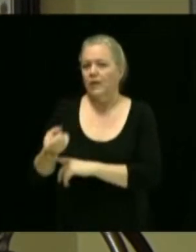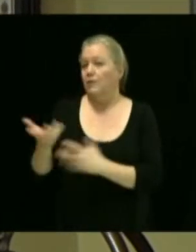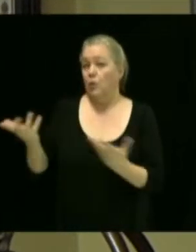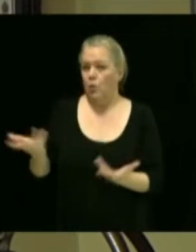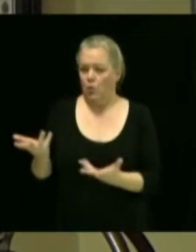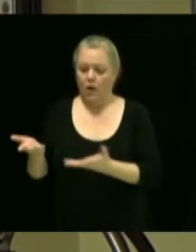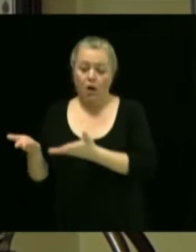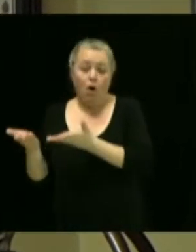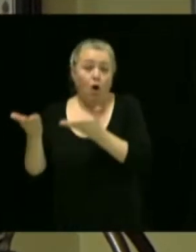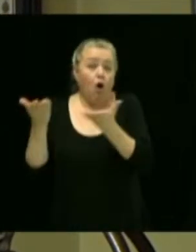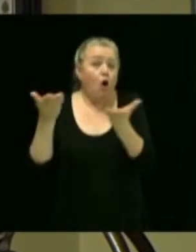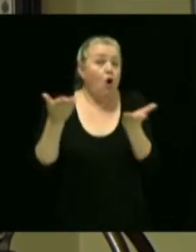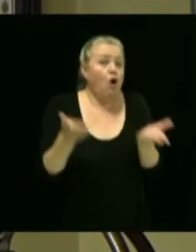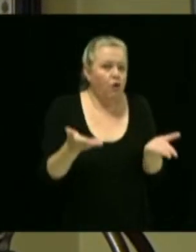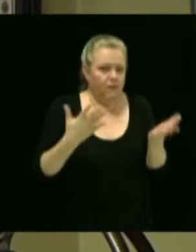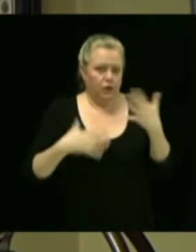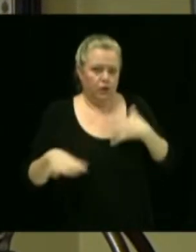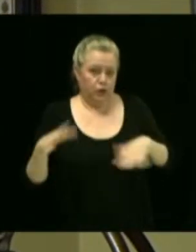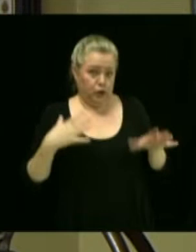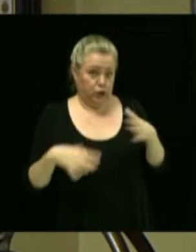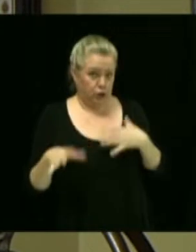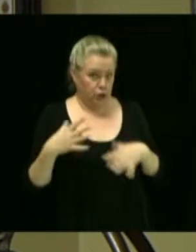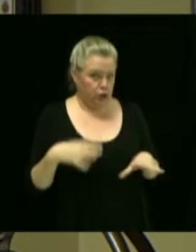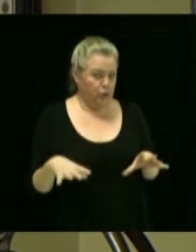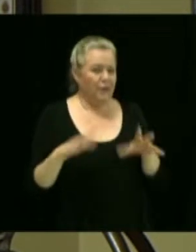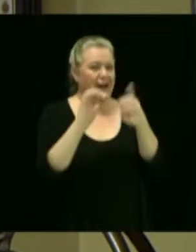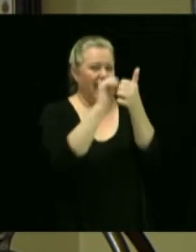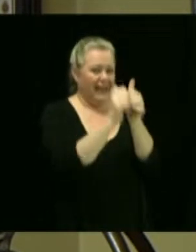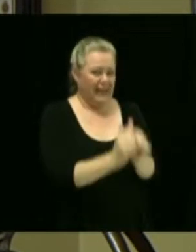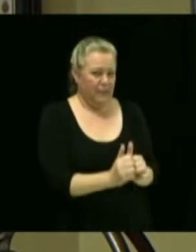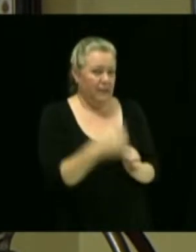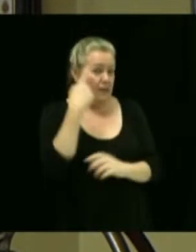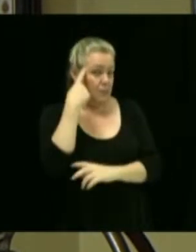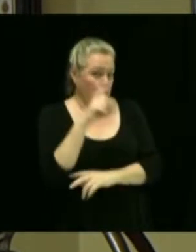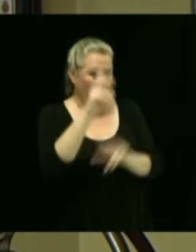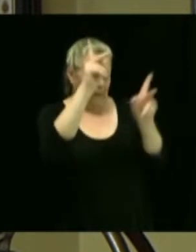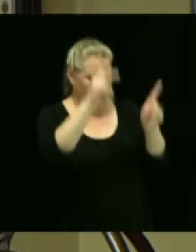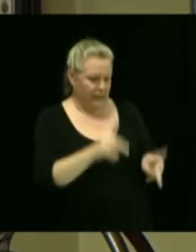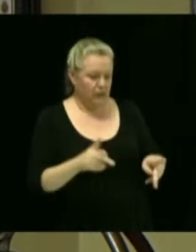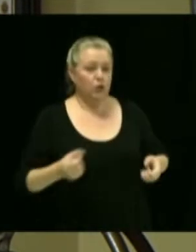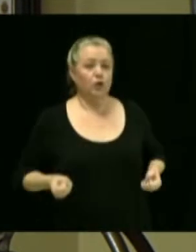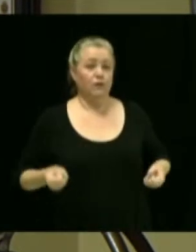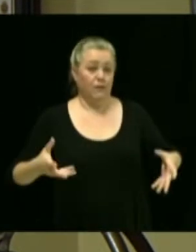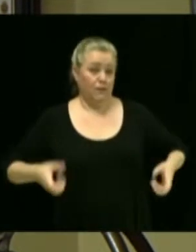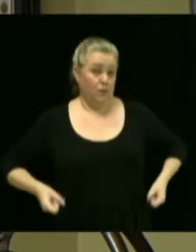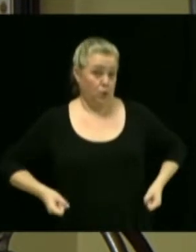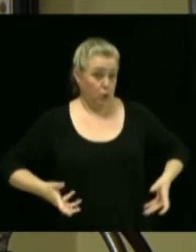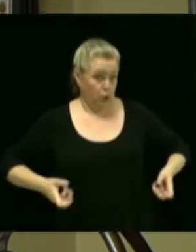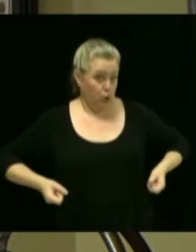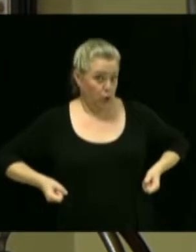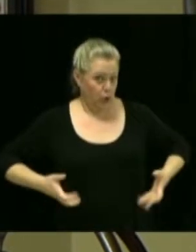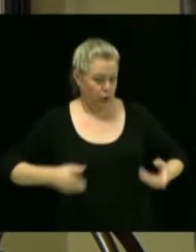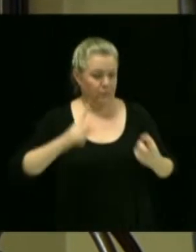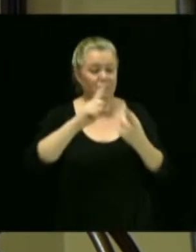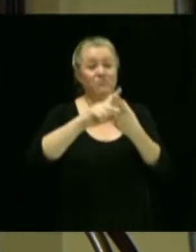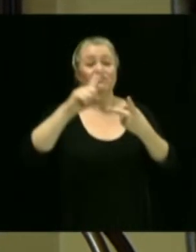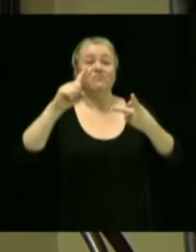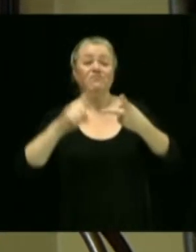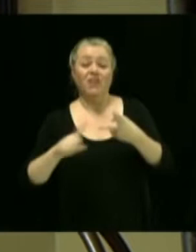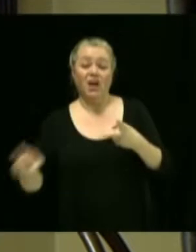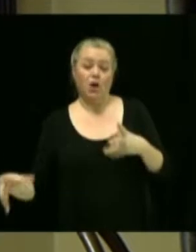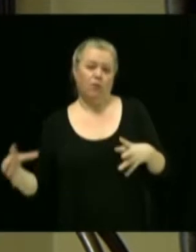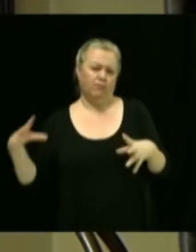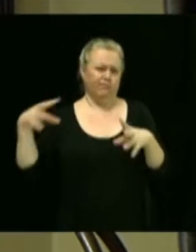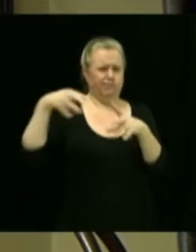spécifiquement adaptés pour les personnes utilisant un fauteuil roulant, et d'autre part, en adhérant au mouvement Halloween